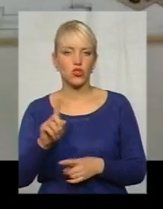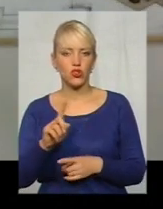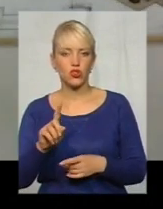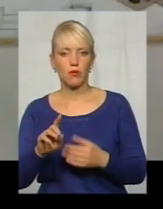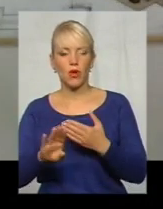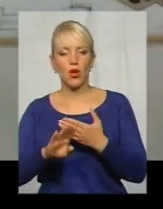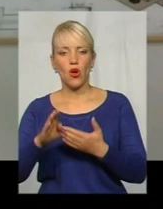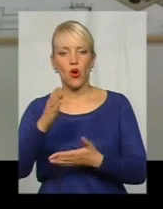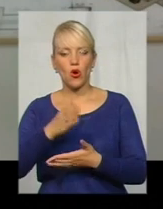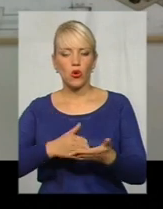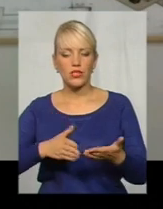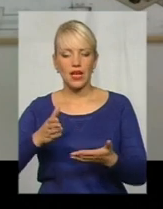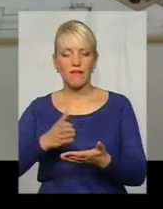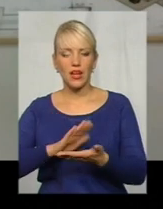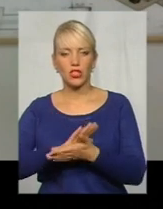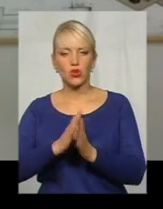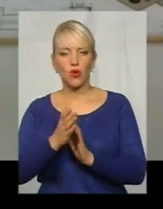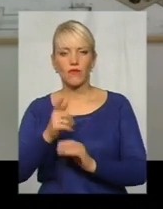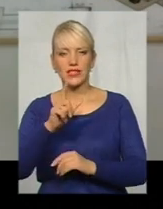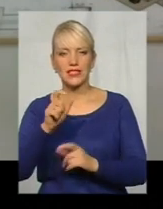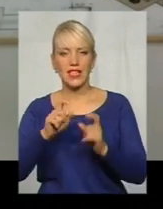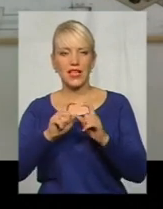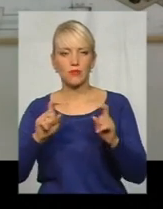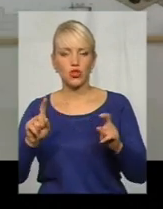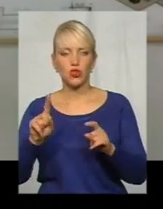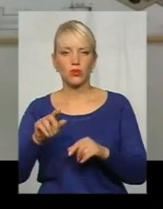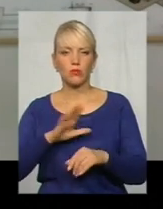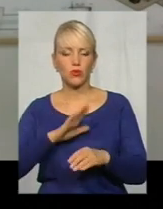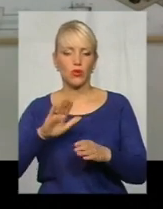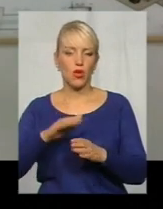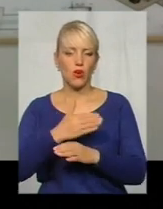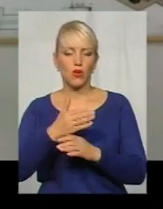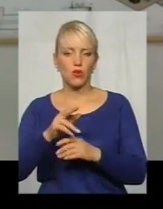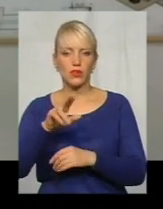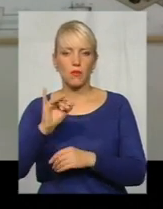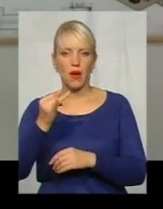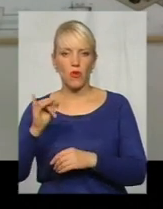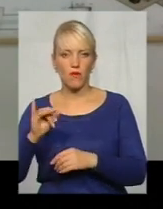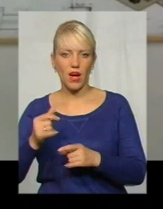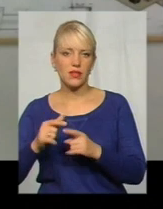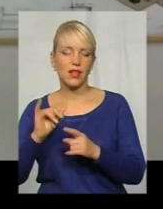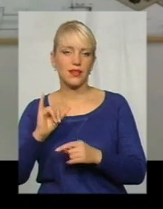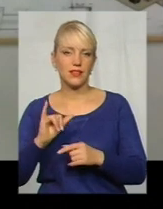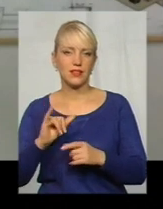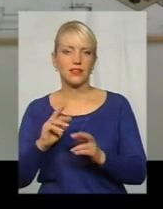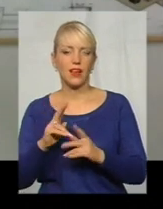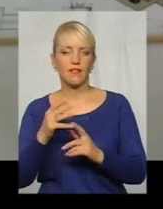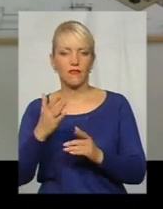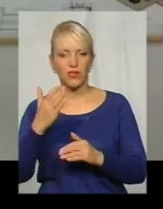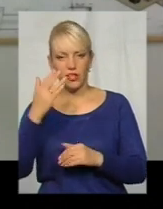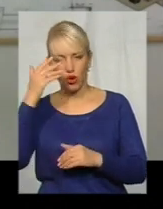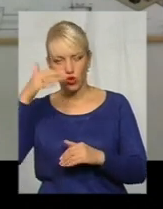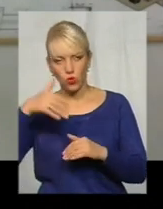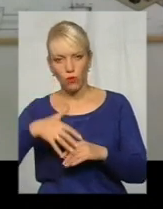договір з адміністрацією, його проводити розпаювання, або, як ви розумієте,